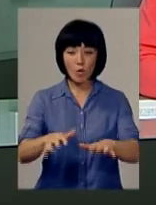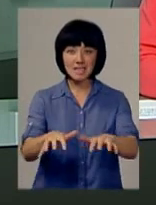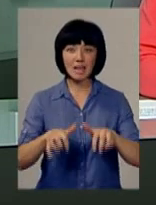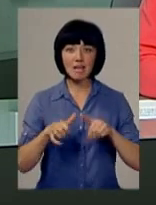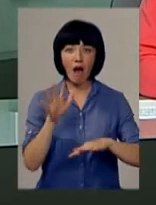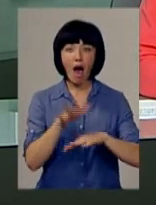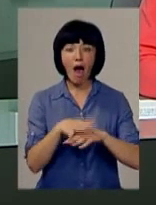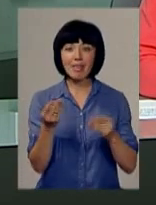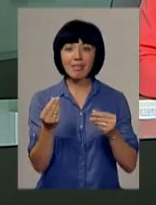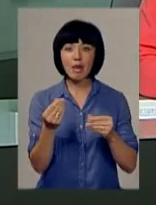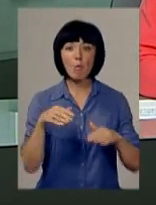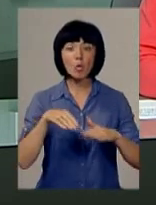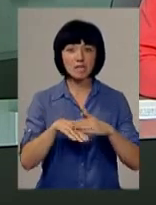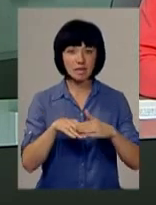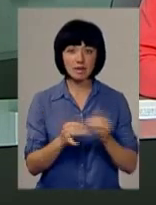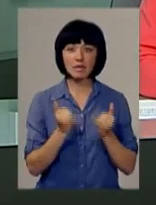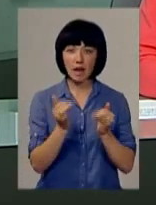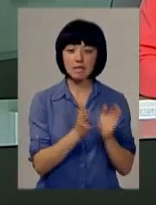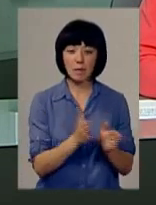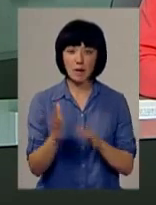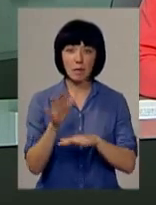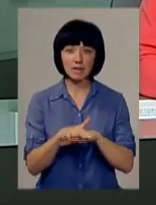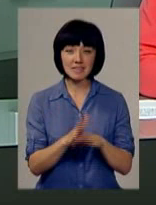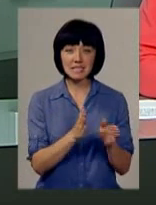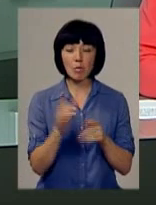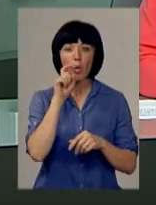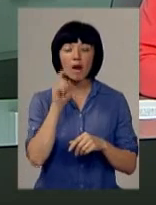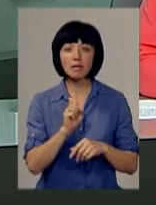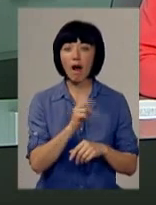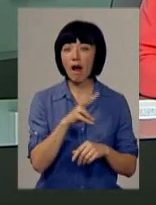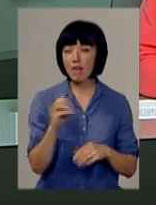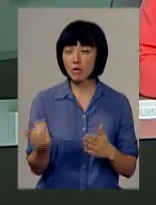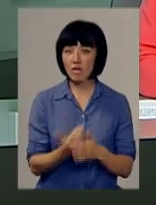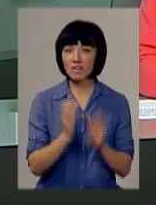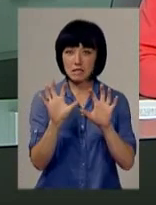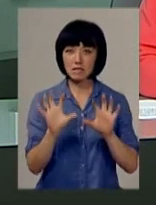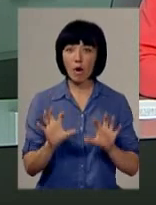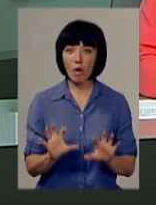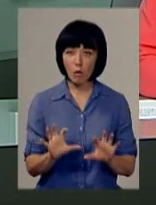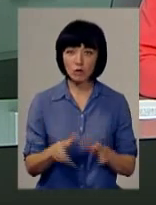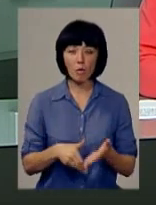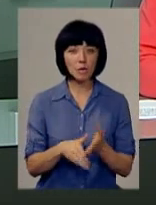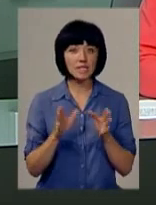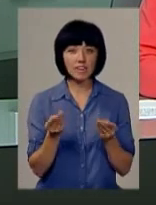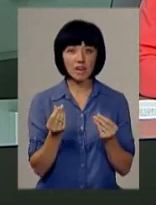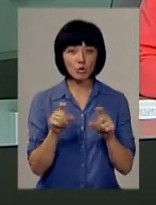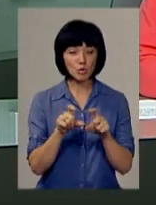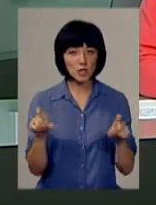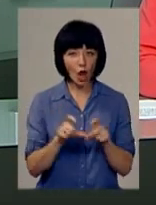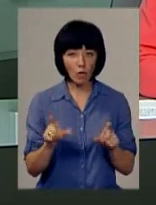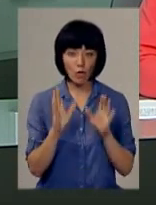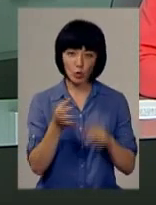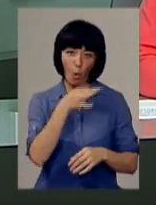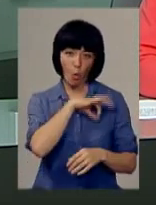депозитів задля стабільності у банківській системі України. Але новий закон допоможе не тільки фінансовим установам.